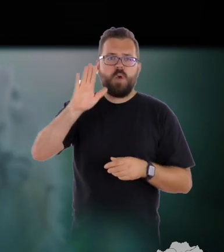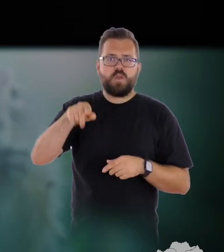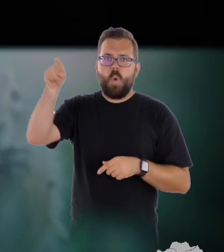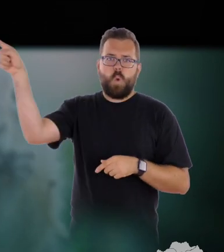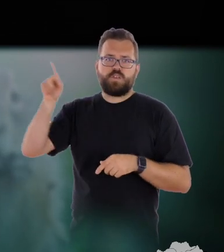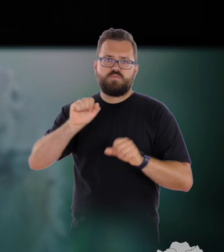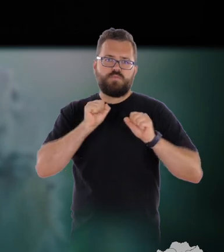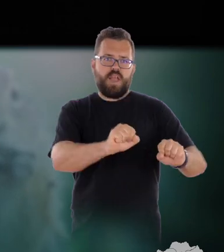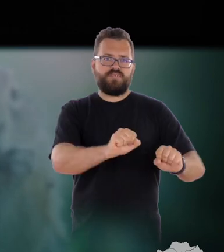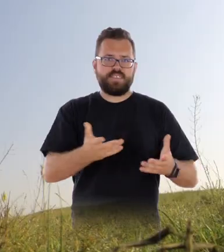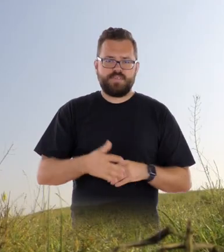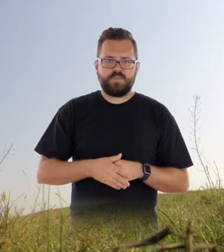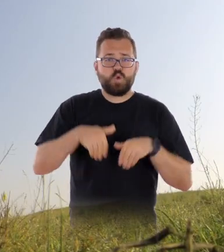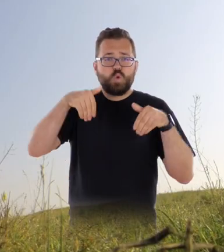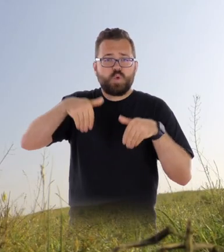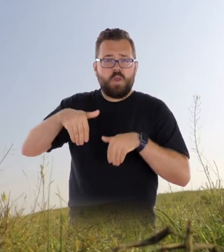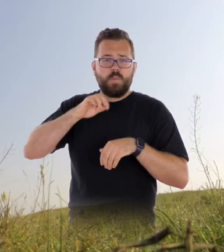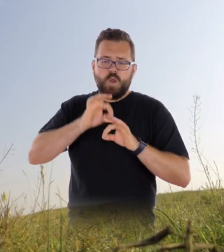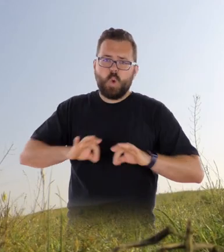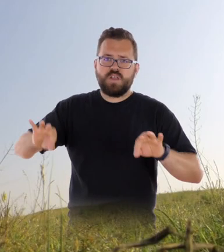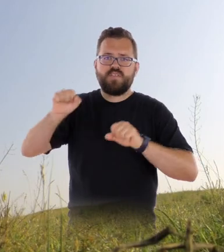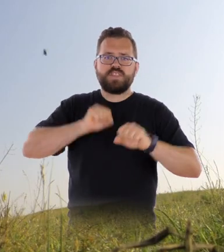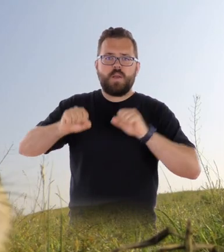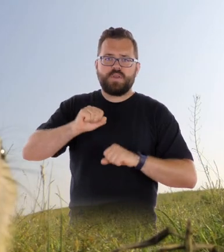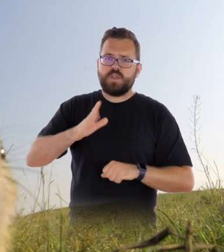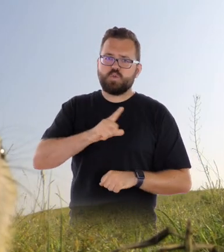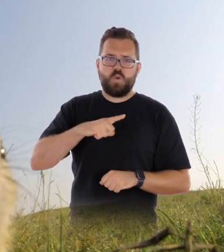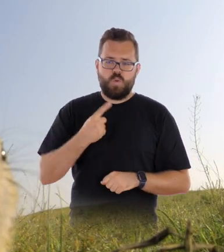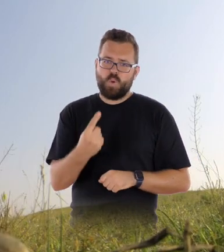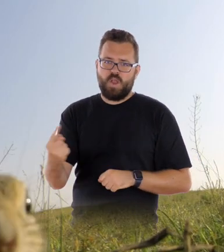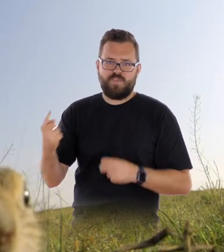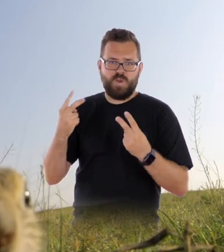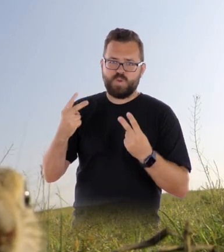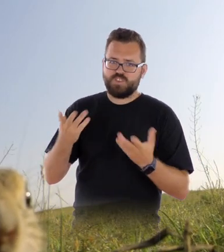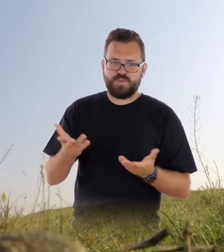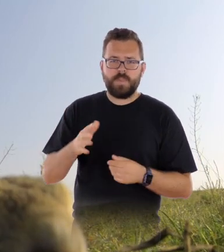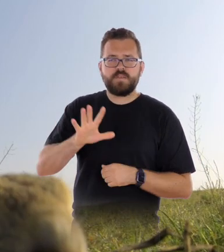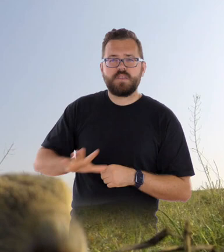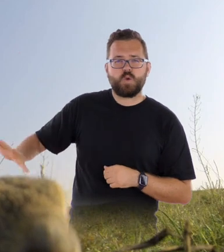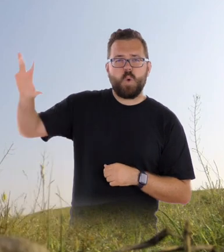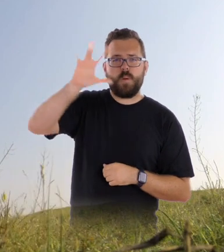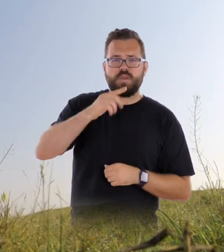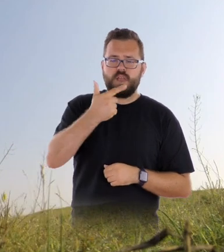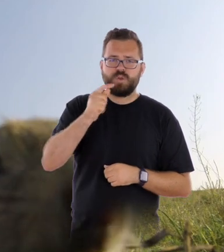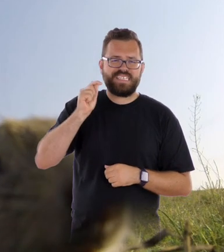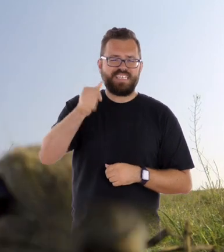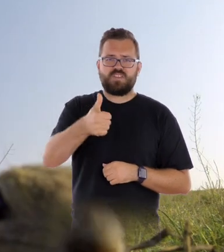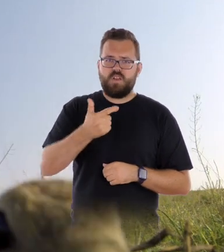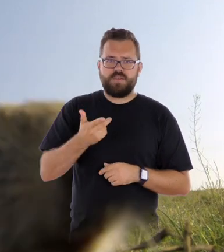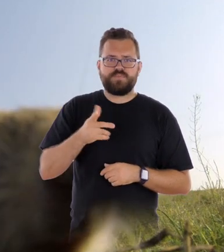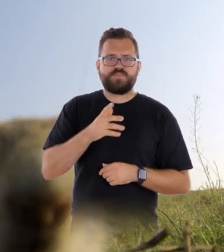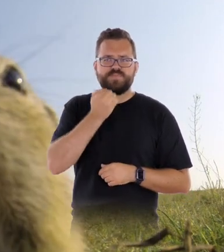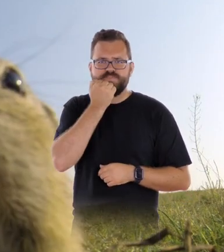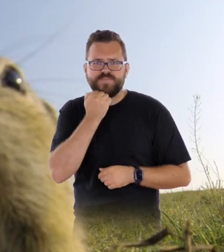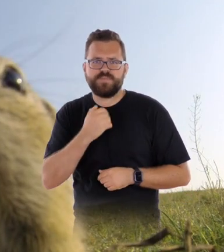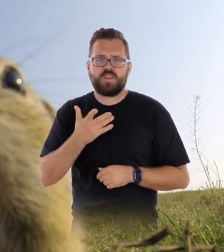akkor majd ők megvédik. Az űrge Magyarországi Védelme nem csak önmagáért fontos. Két